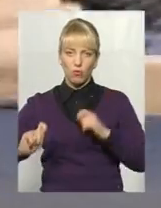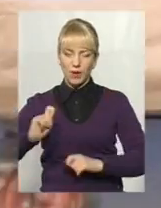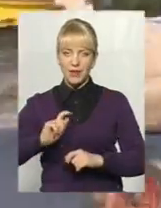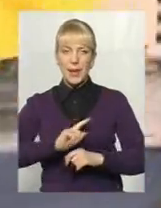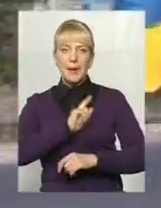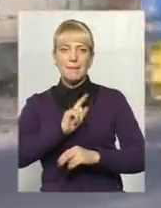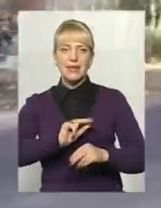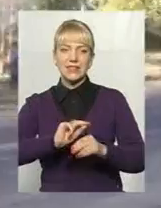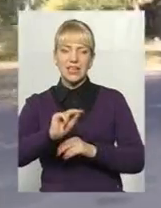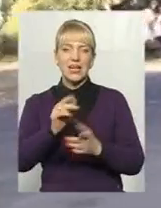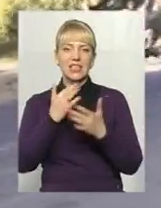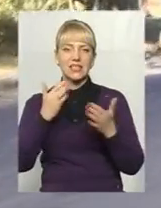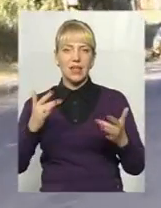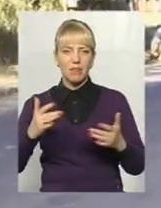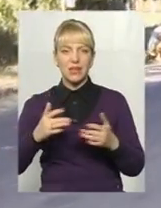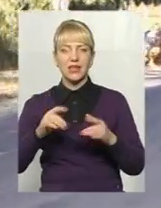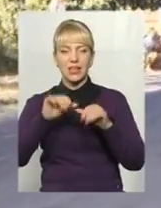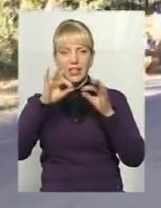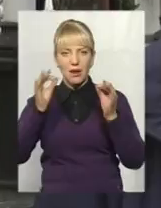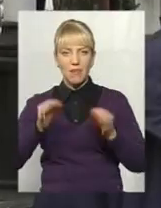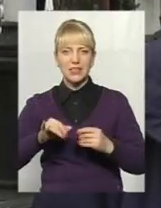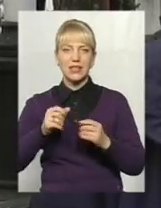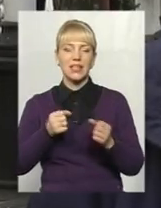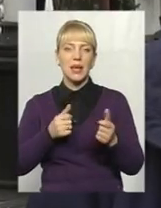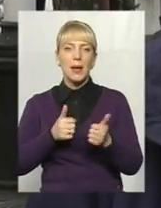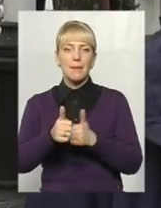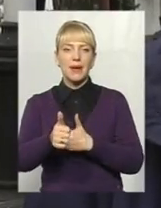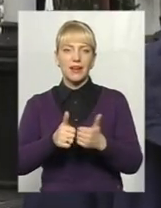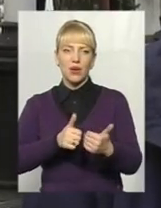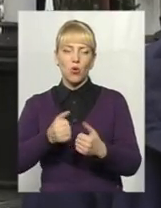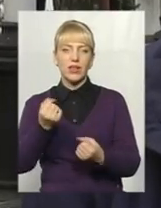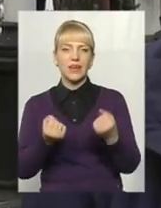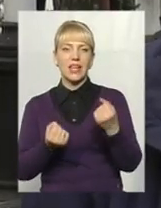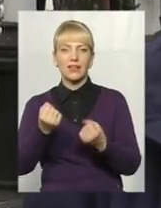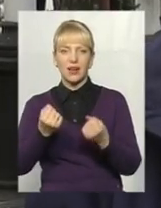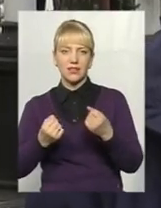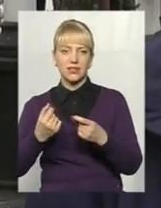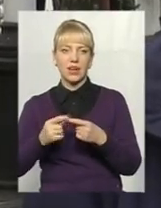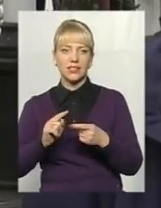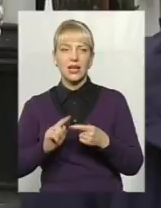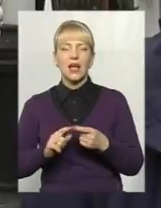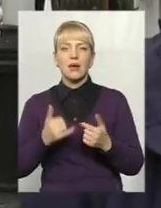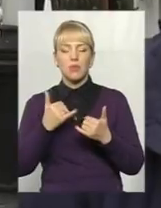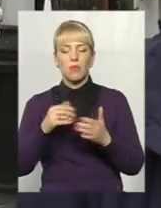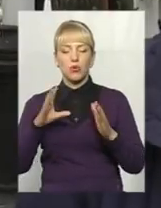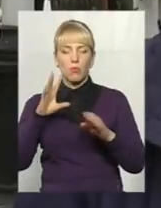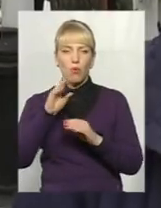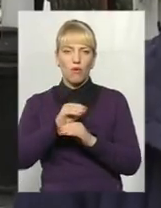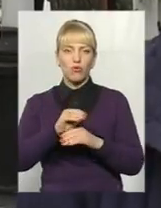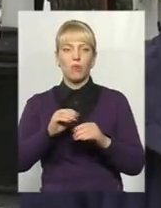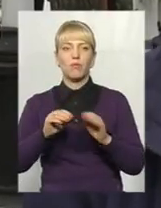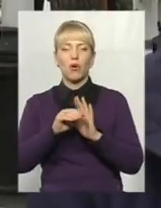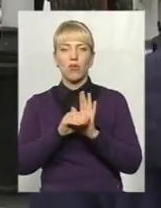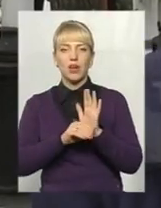різноманітних ремесел та перегонами на тарантасах. Цьогоріч ми доповнюємо програму перегонами на тарантасах, які ми